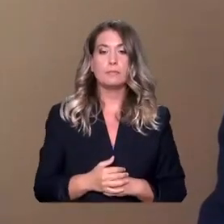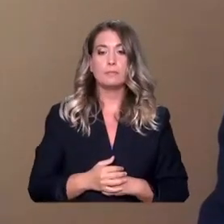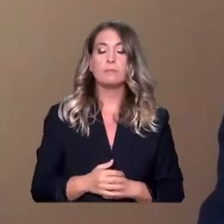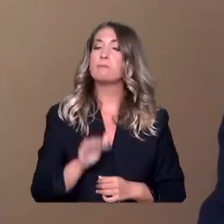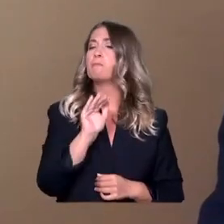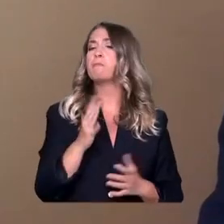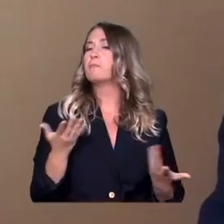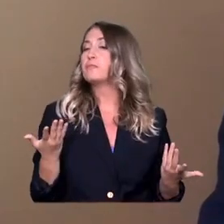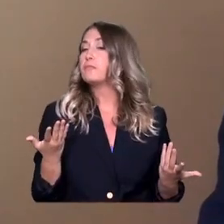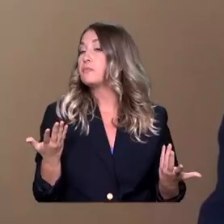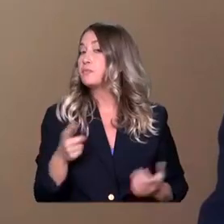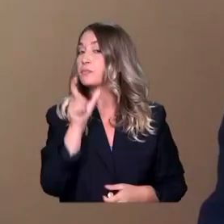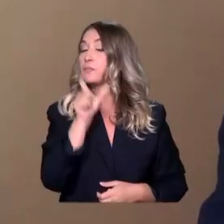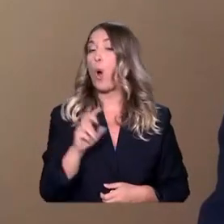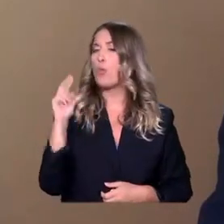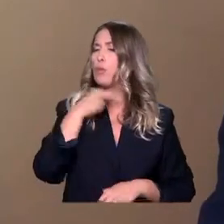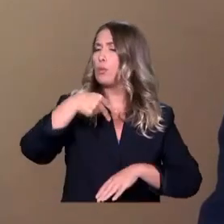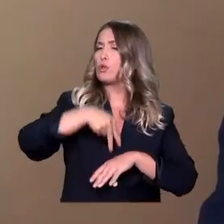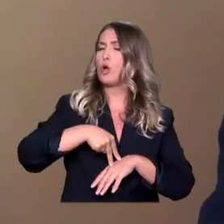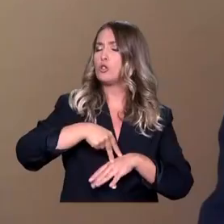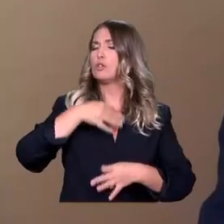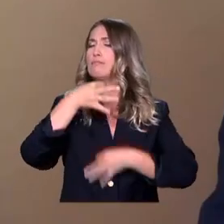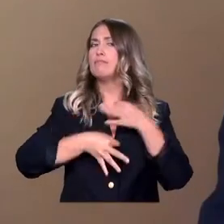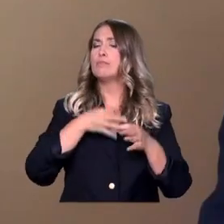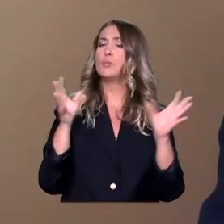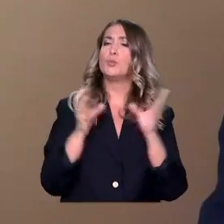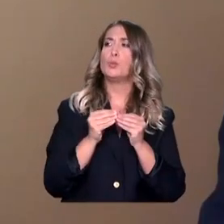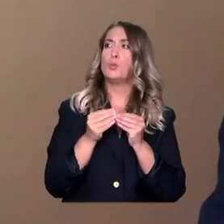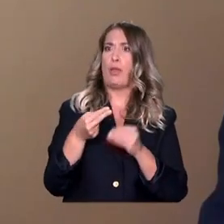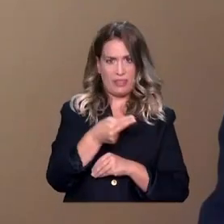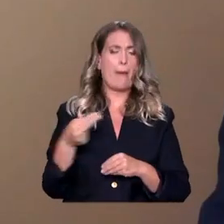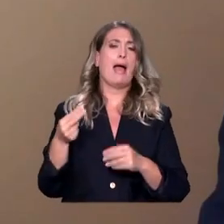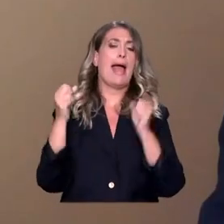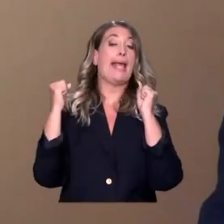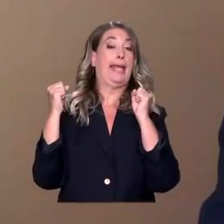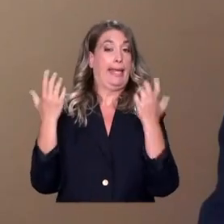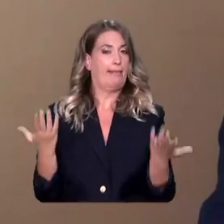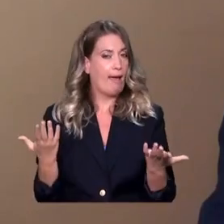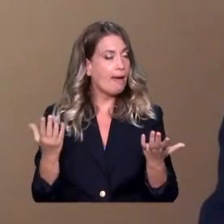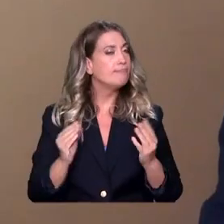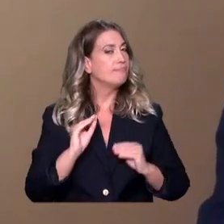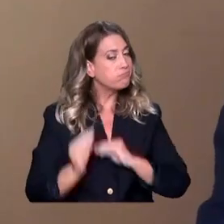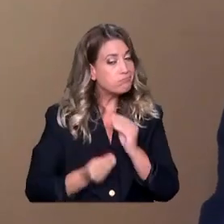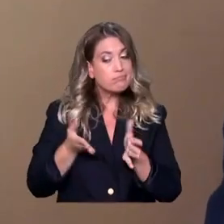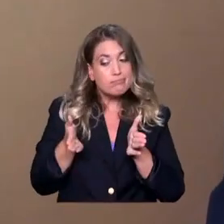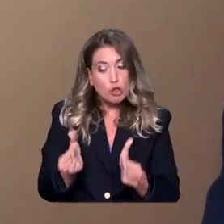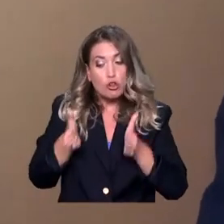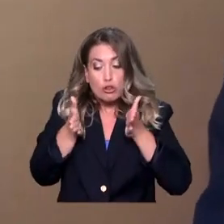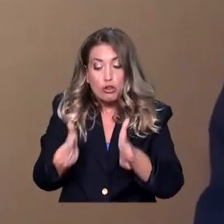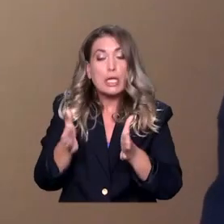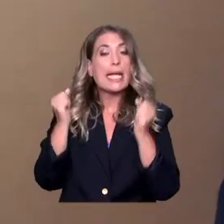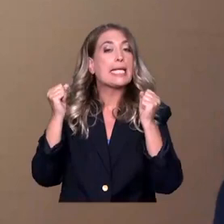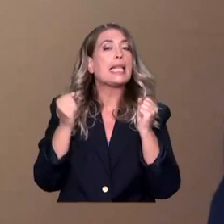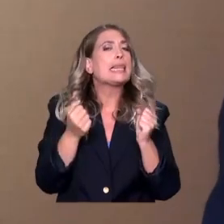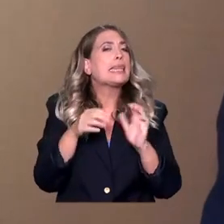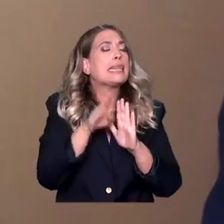το καλάθι του Πρωθυπουργού για την υγεία με τα προβλήματα που αντιμετωπίζει. Τι θα πρέπει να περιμένουμε να